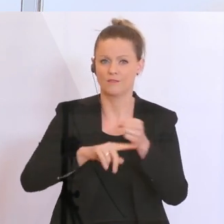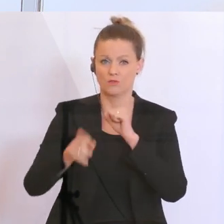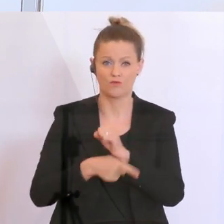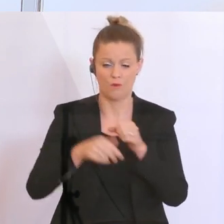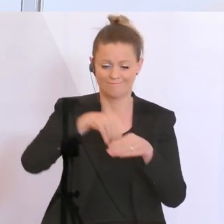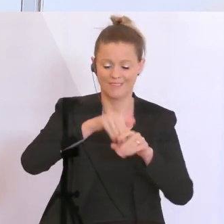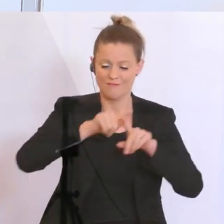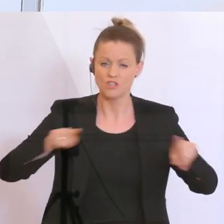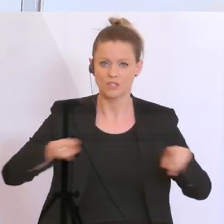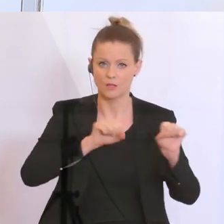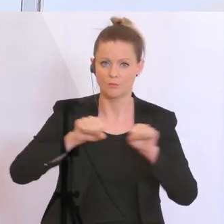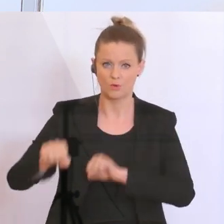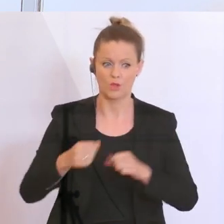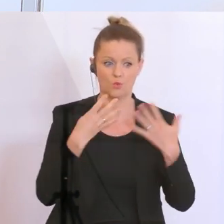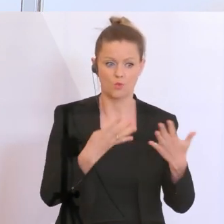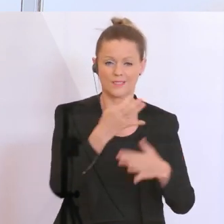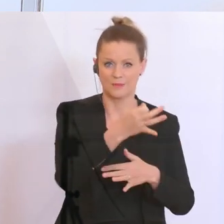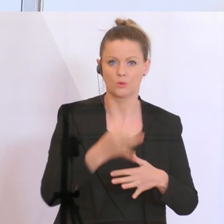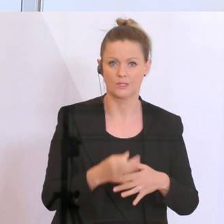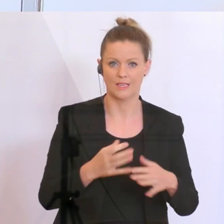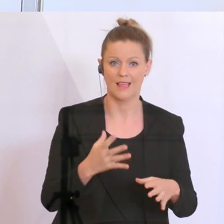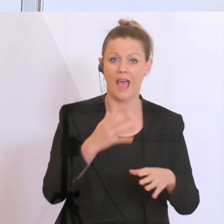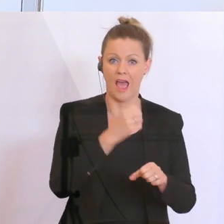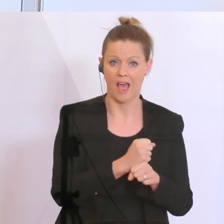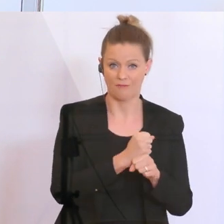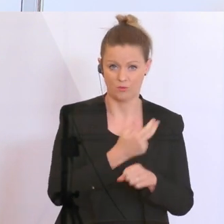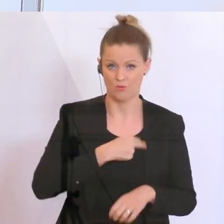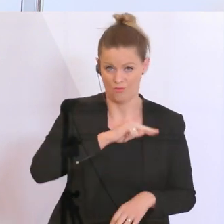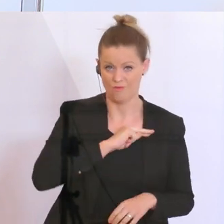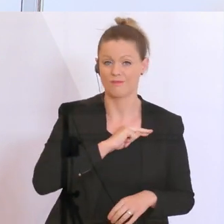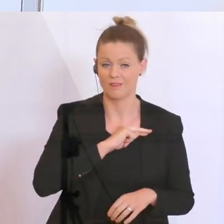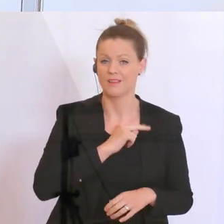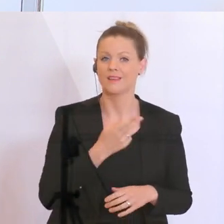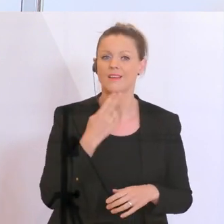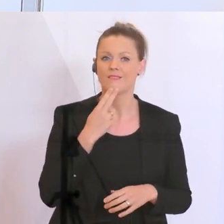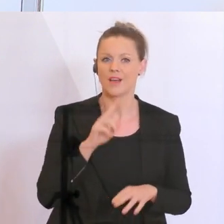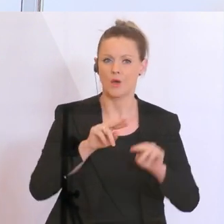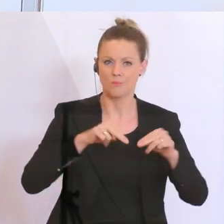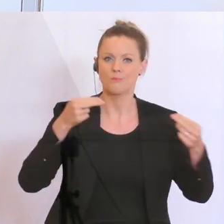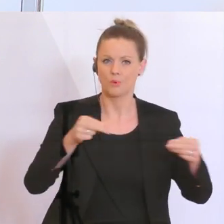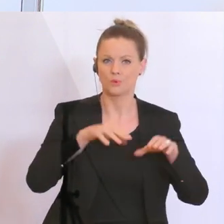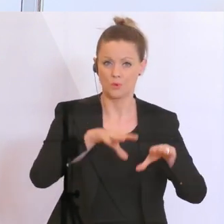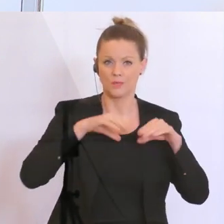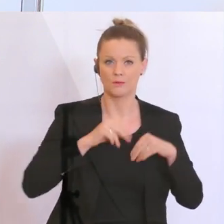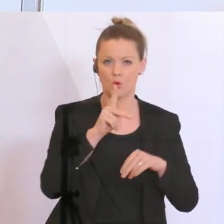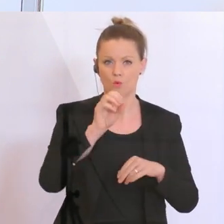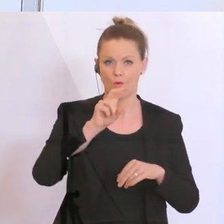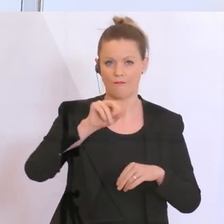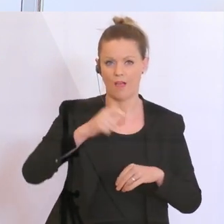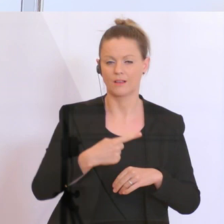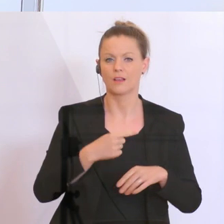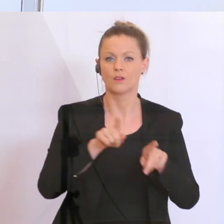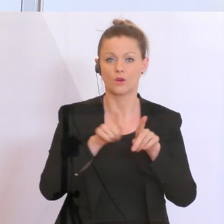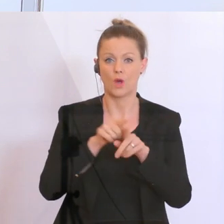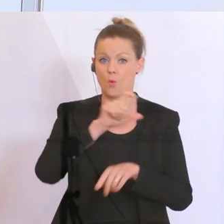die 90-prozentige Haftung, die der Bund jetzt übernimmt über die Kofag, aber auch, und das ist neu, die 100